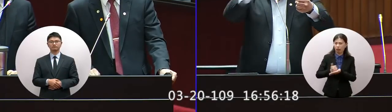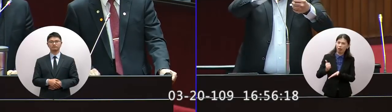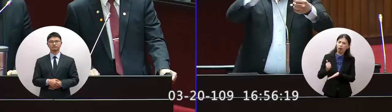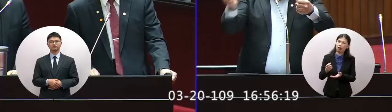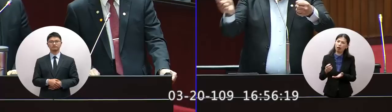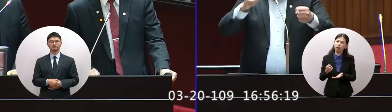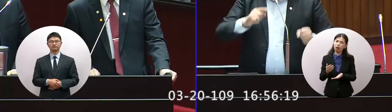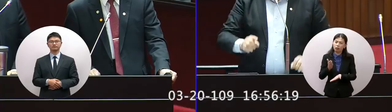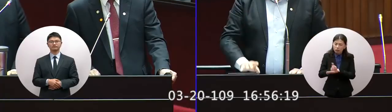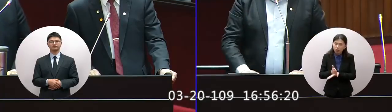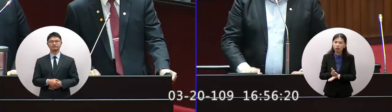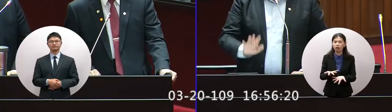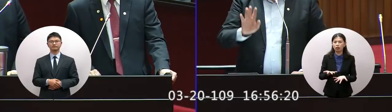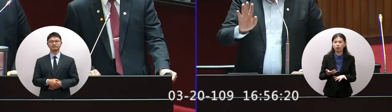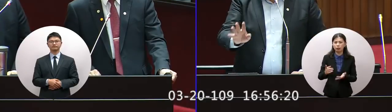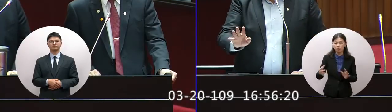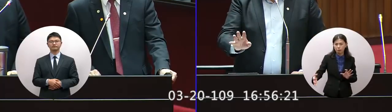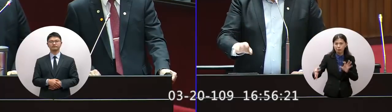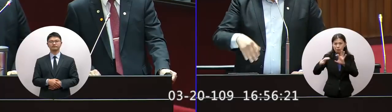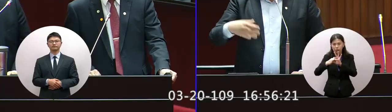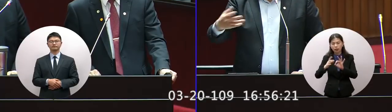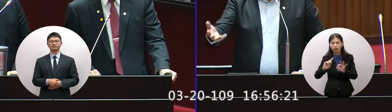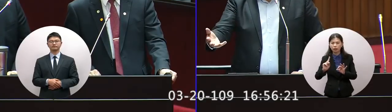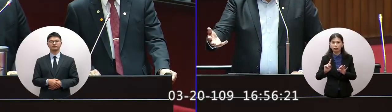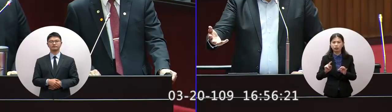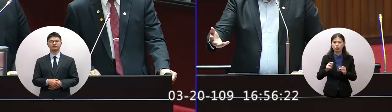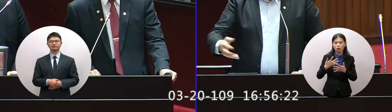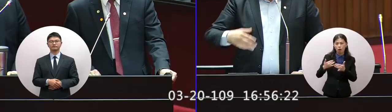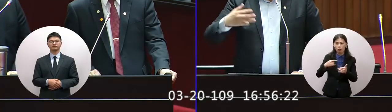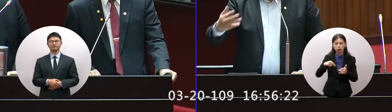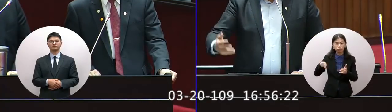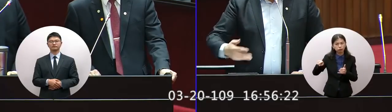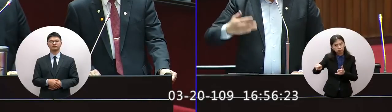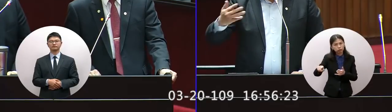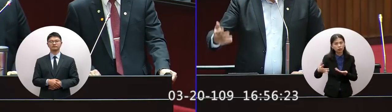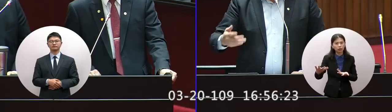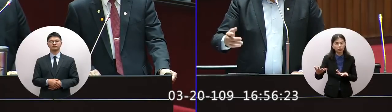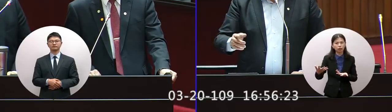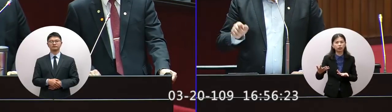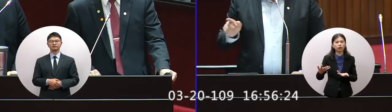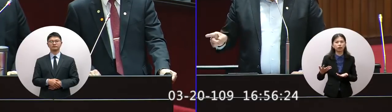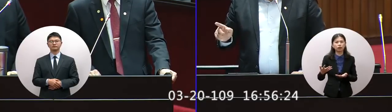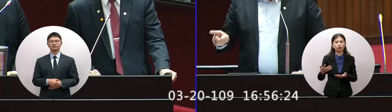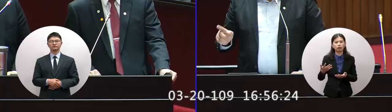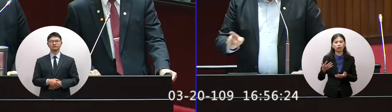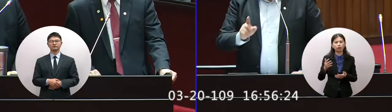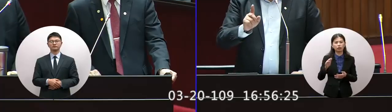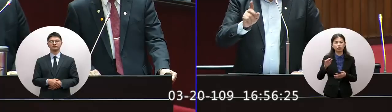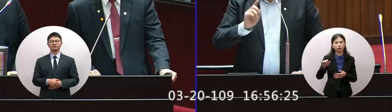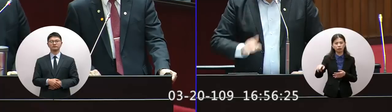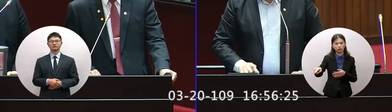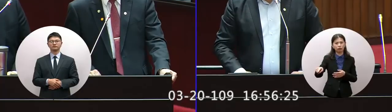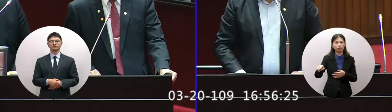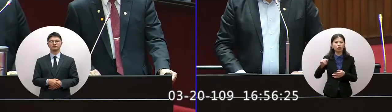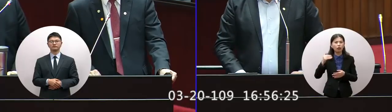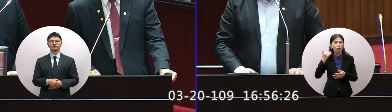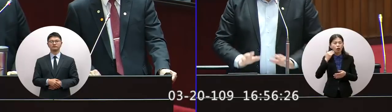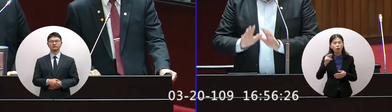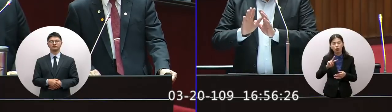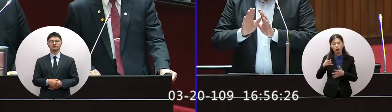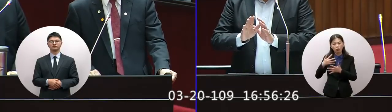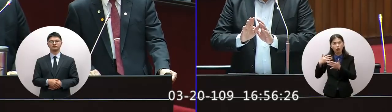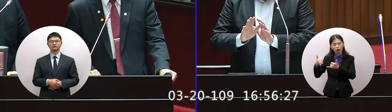所以怎麼樣讓它連結起來快找有人說鬥過網路可是網路習慣之後舊有的通路搞不好回不來